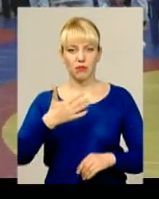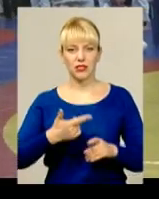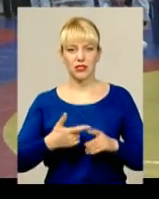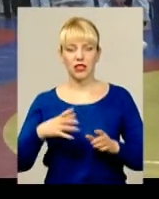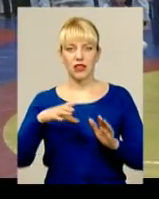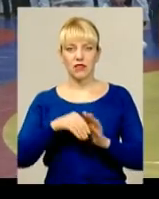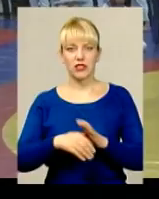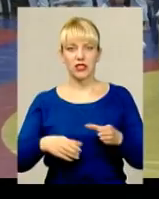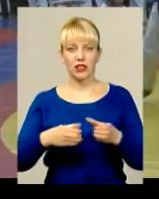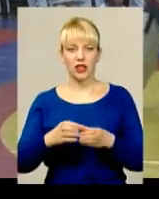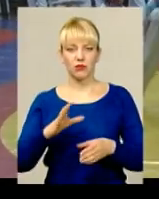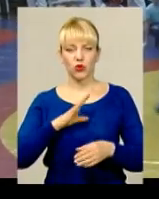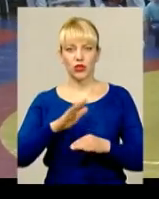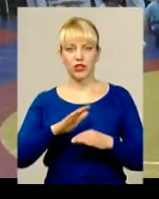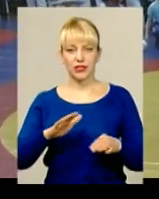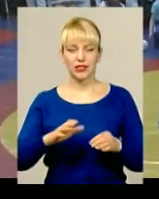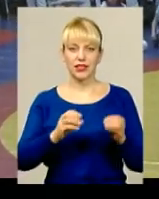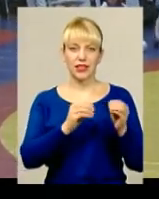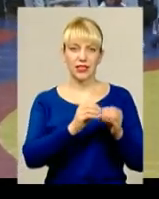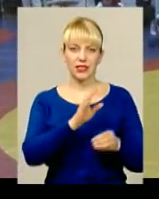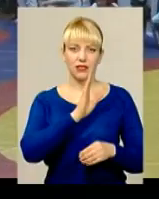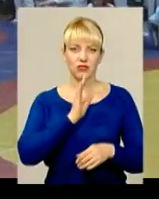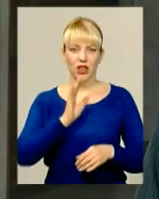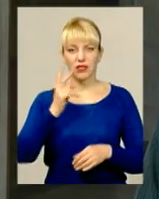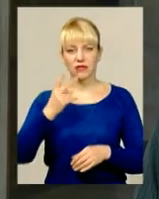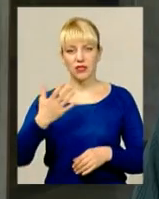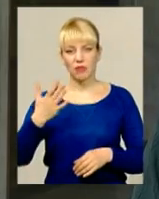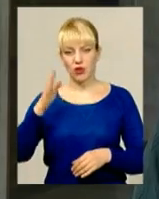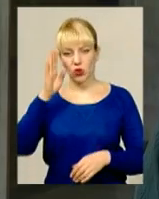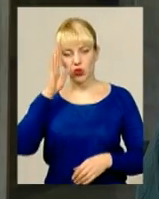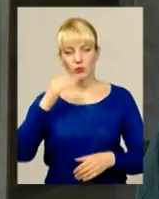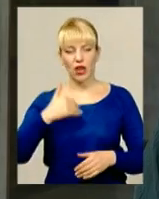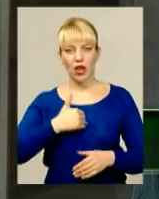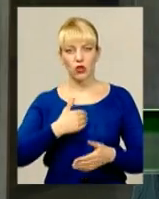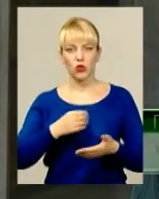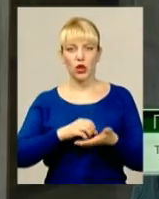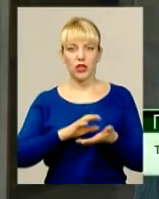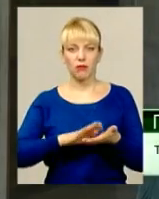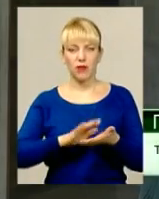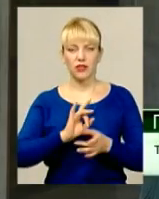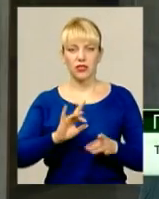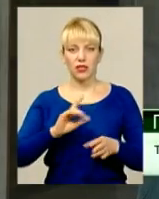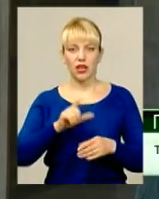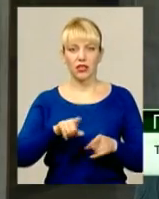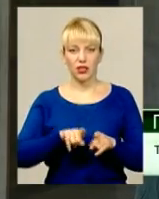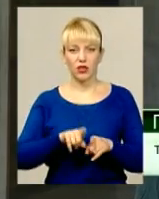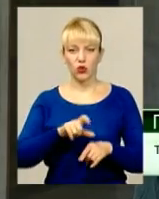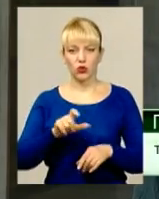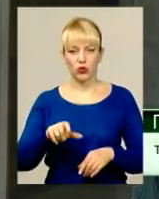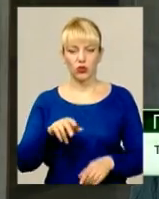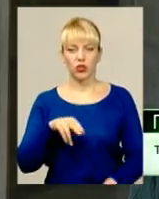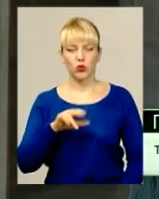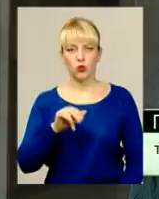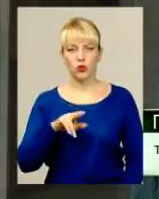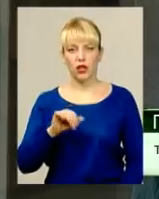переважно діти, загалом – 10 дівчат і 25 хлопців. Хочу відмітити таких людей, як Дуда Ростислав, Кшежинський Никита, Король